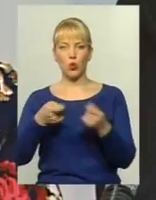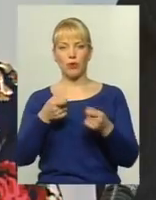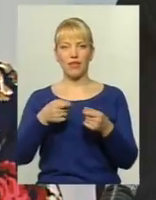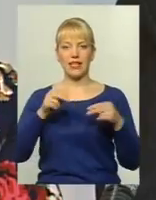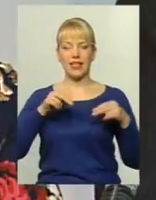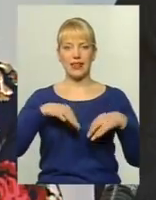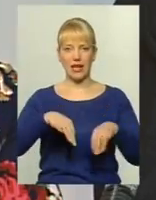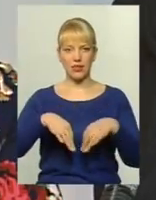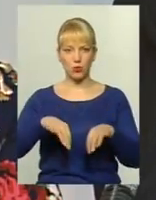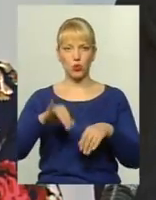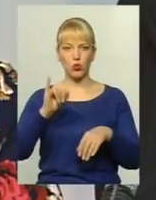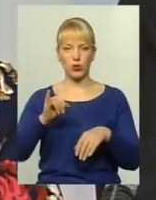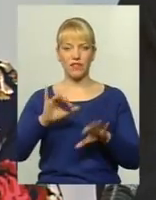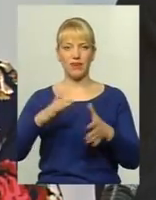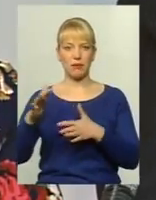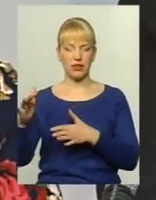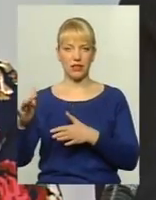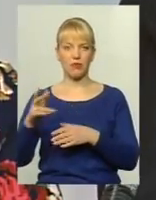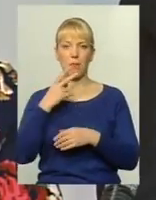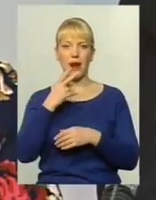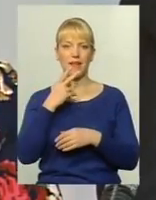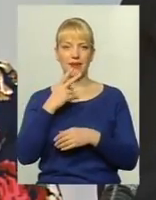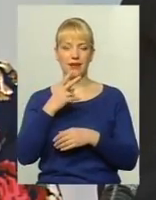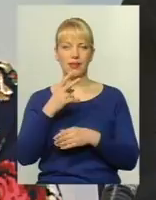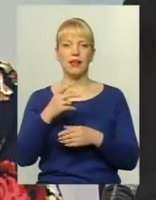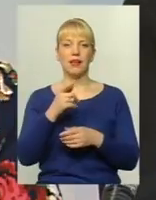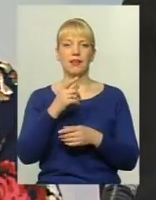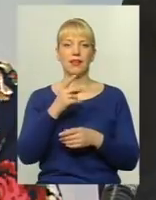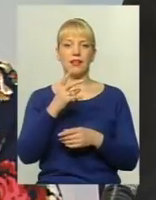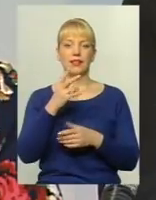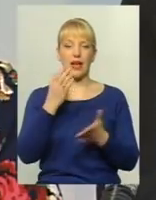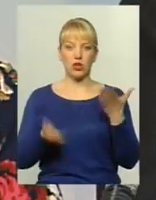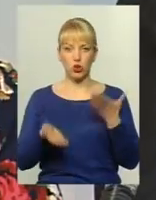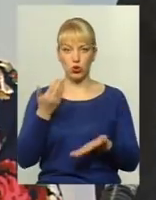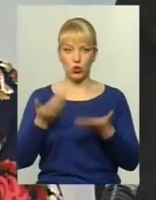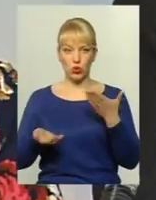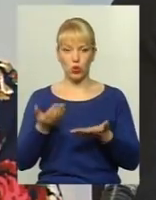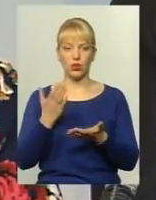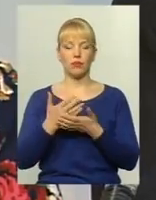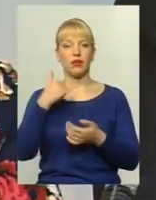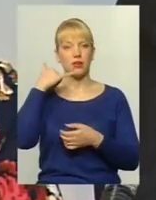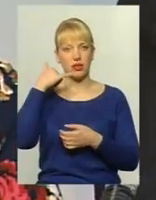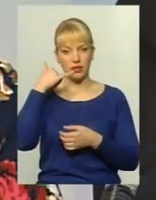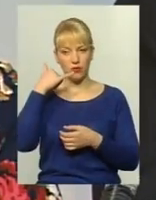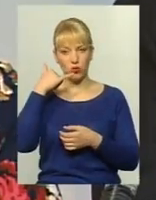І в випадки паління, навіть якщо йде телефонний дзвінок